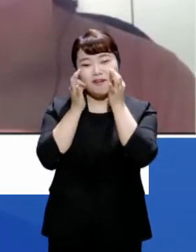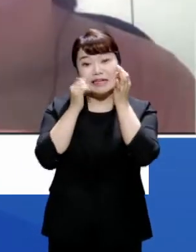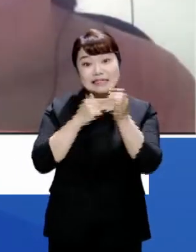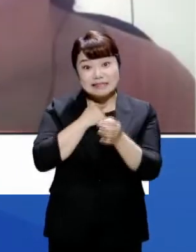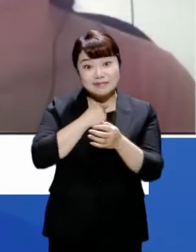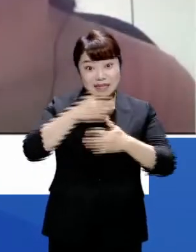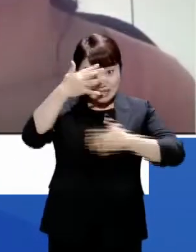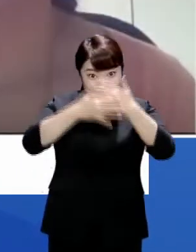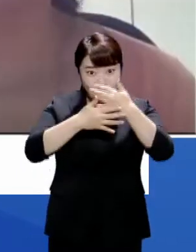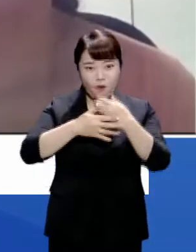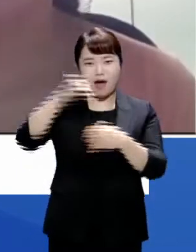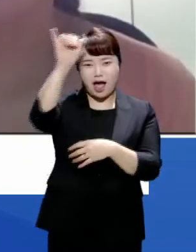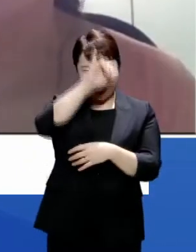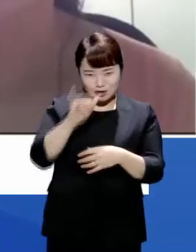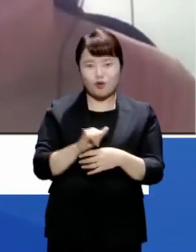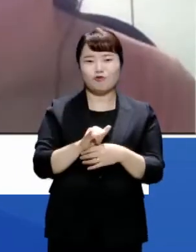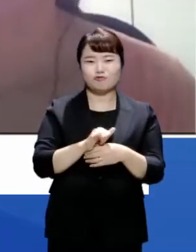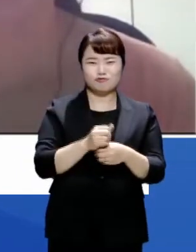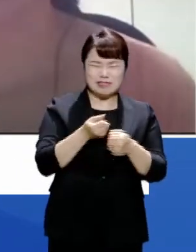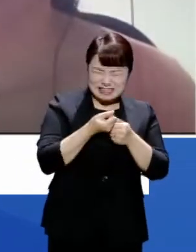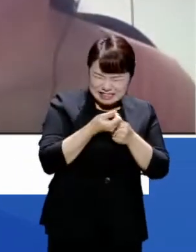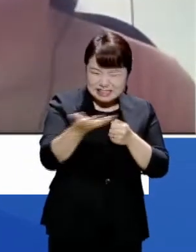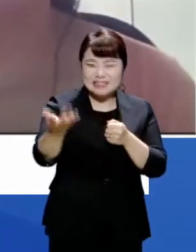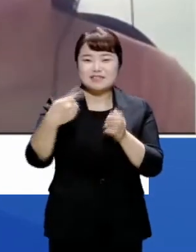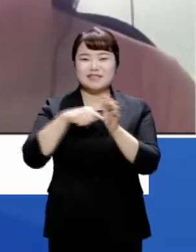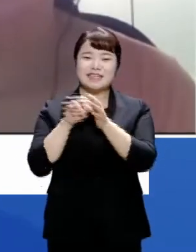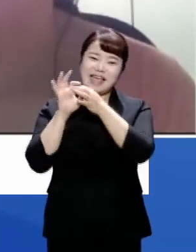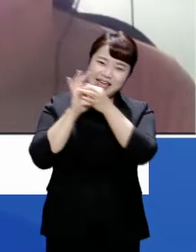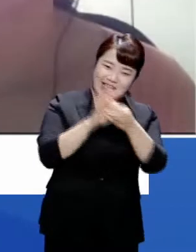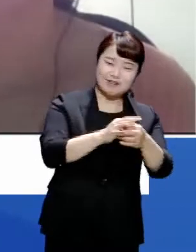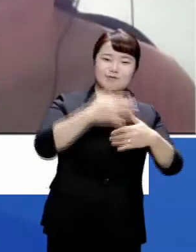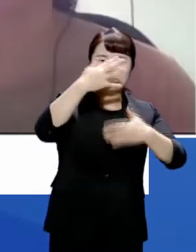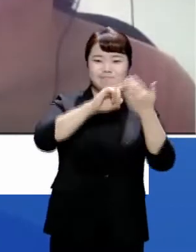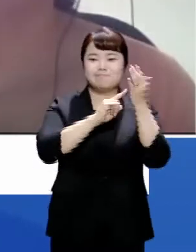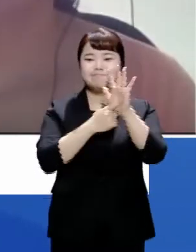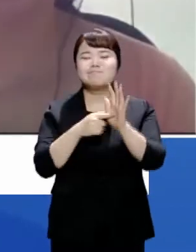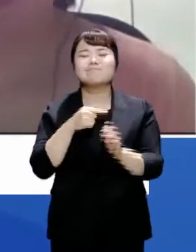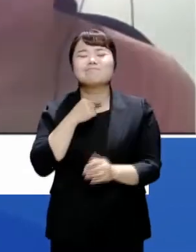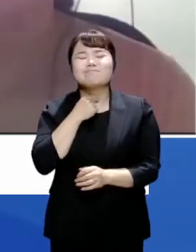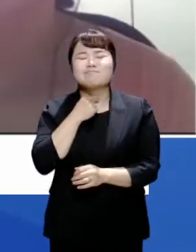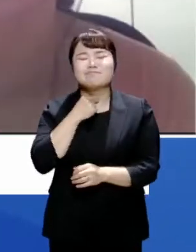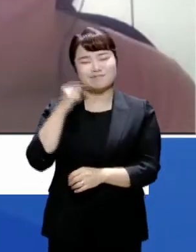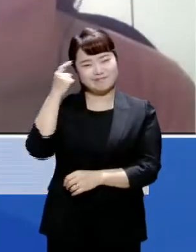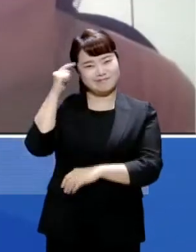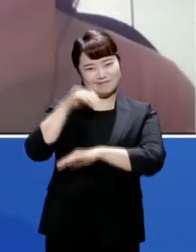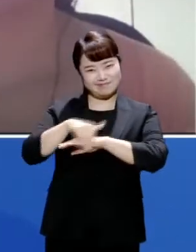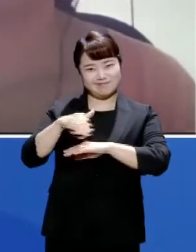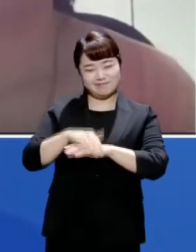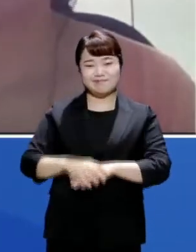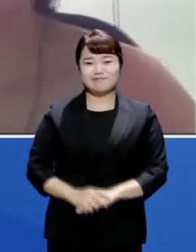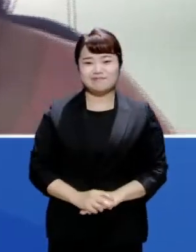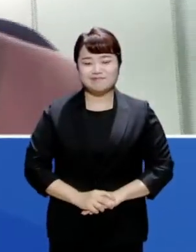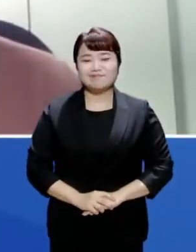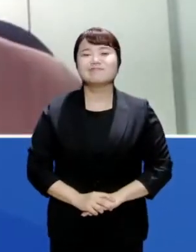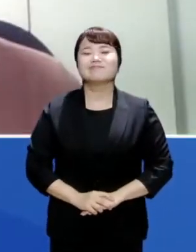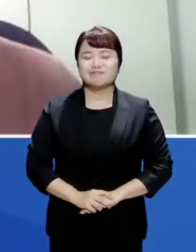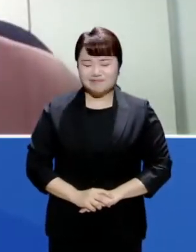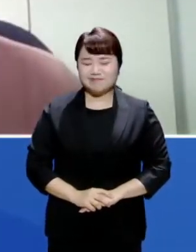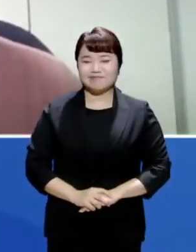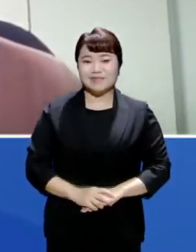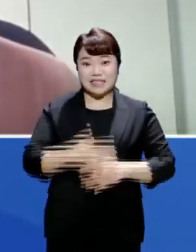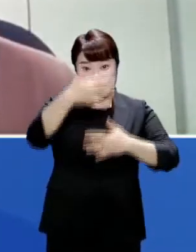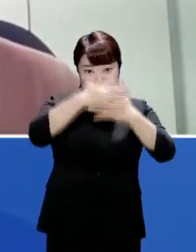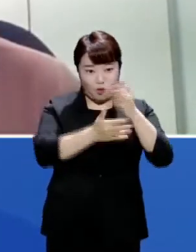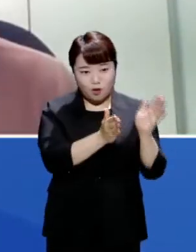영화가 전 국민이 보는 그날까지 함께 계속 상영되었으면 좋겠다는 개인적인 생각입니다. 어렵게 영화 이렇게